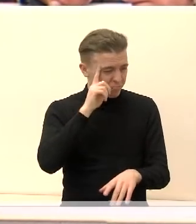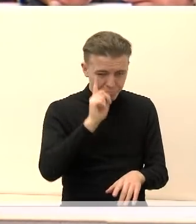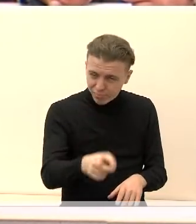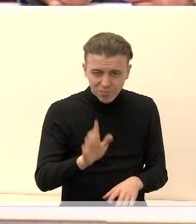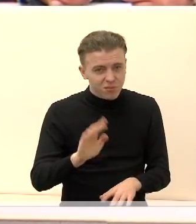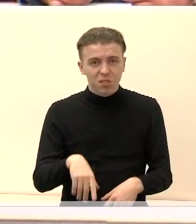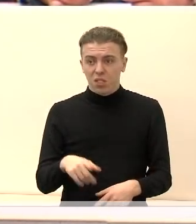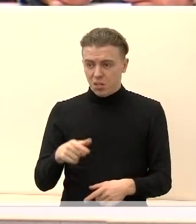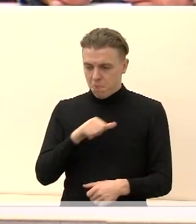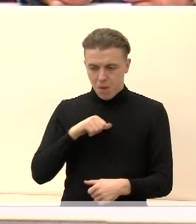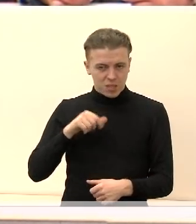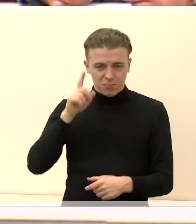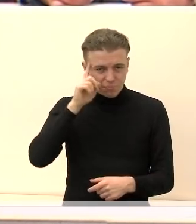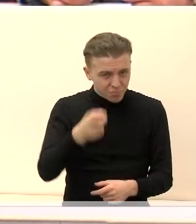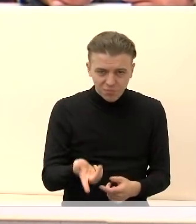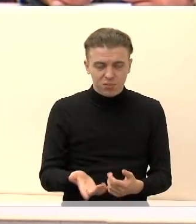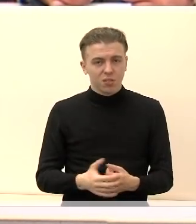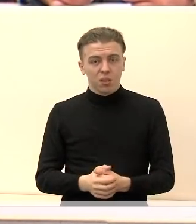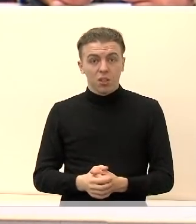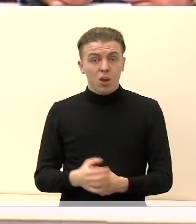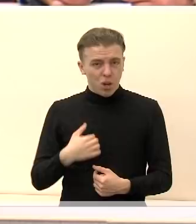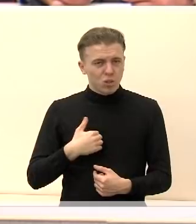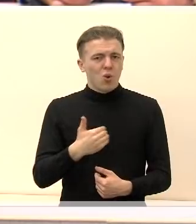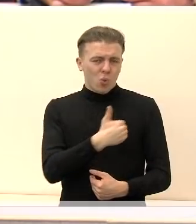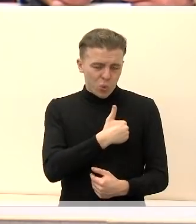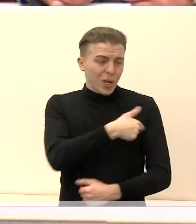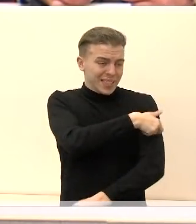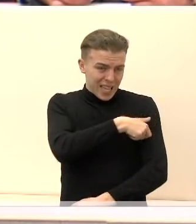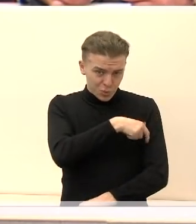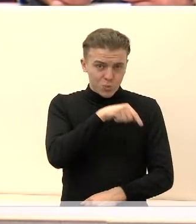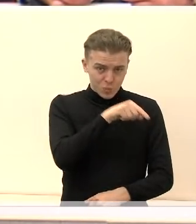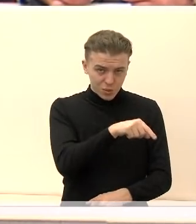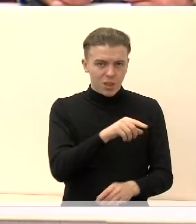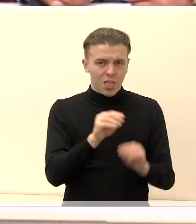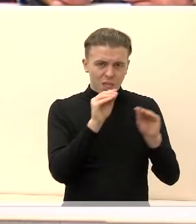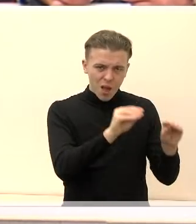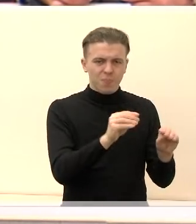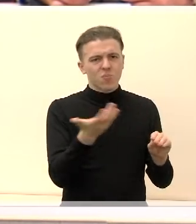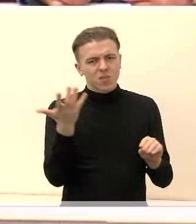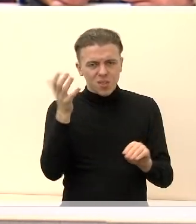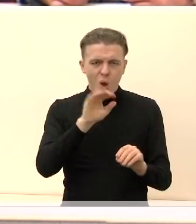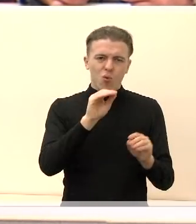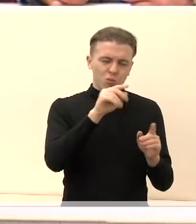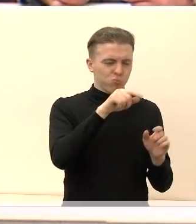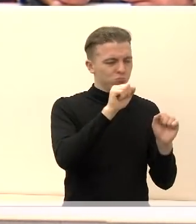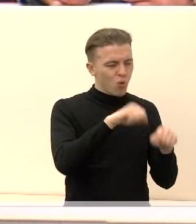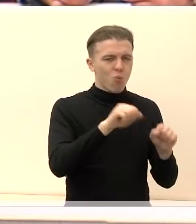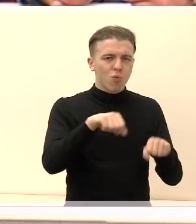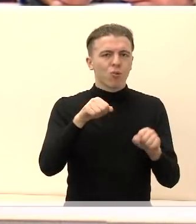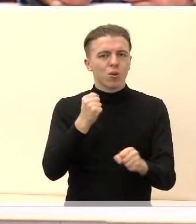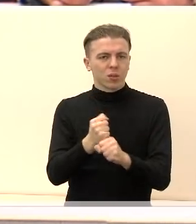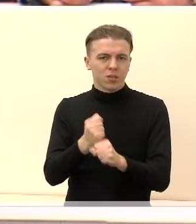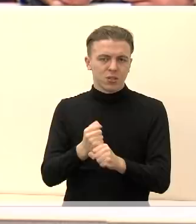Todėl aš norėčiau, kad seniūnaičiai turėtų daugiau galių ir